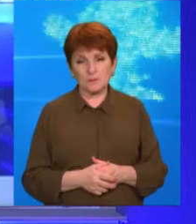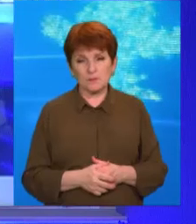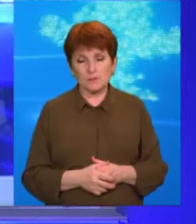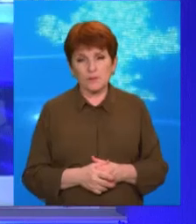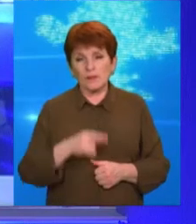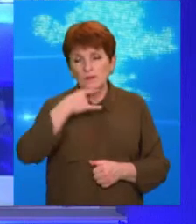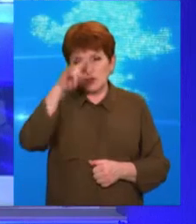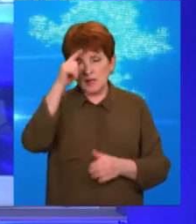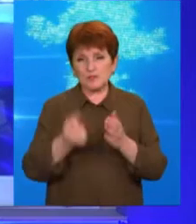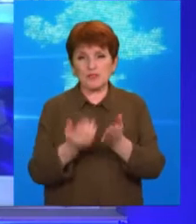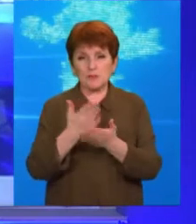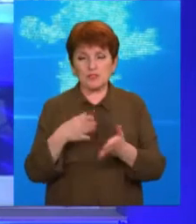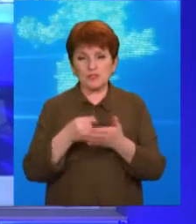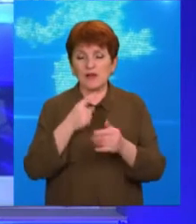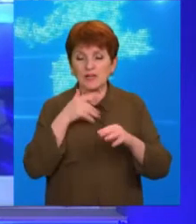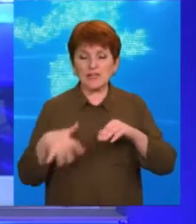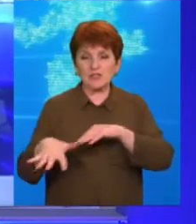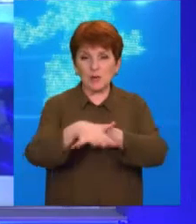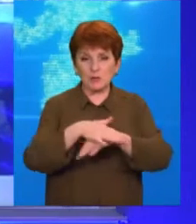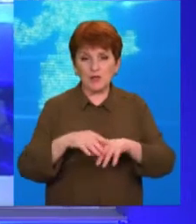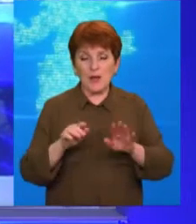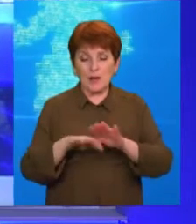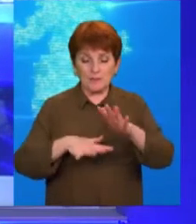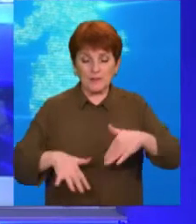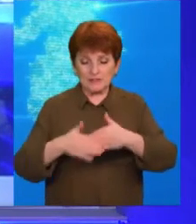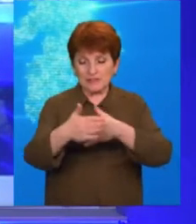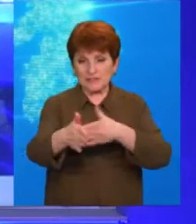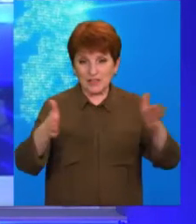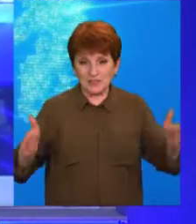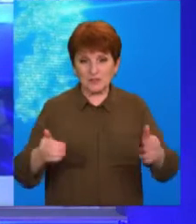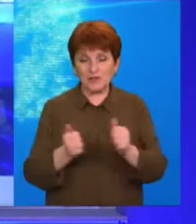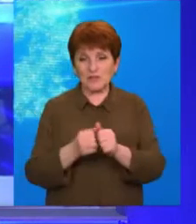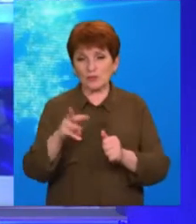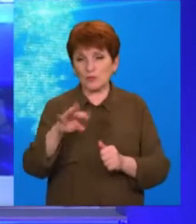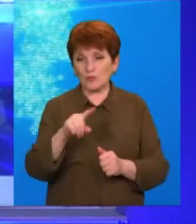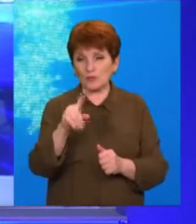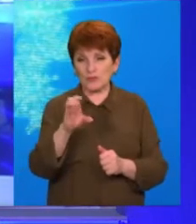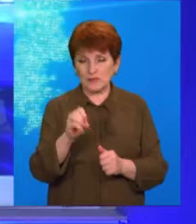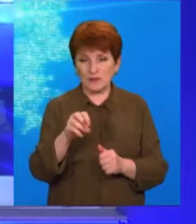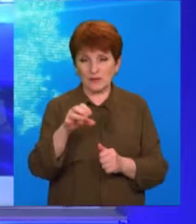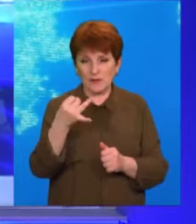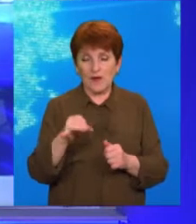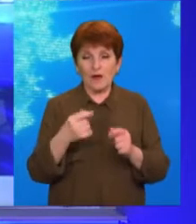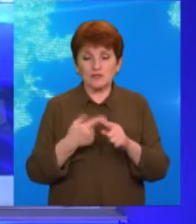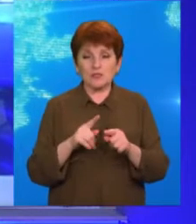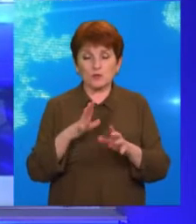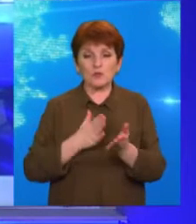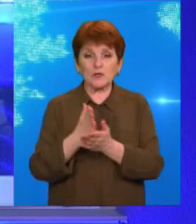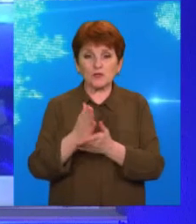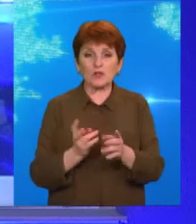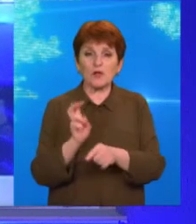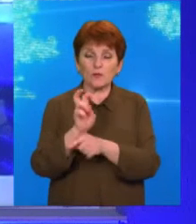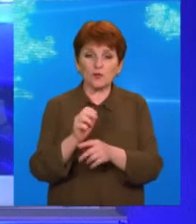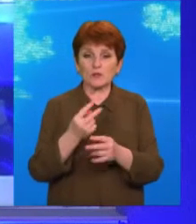В Челябинске появилась своя Красная площадь. Пространство стало брусчаткой возле Государственного исторического музея Южного Урала должно было служить фоном для